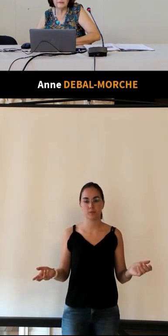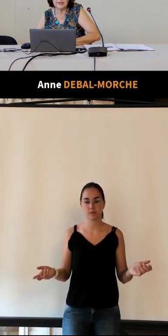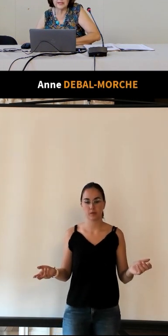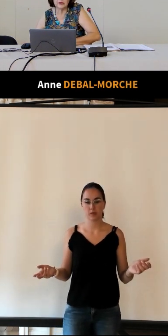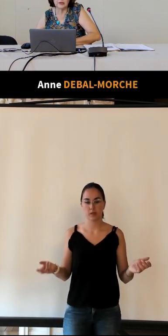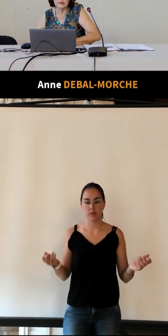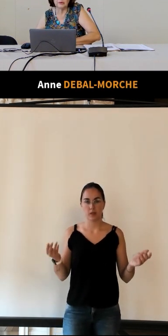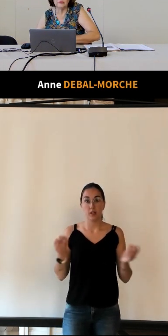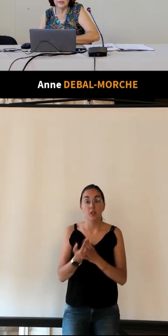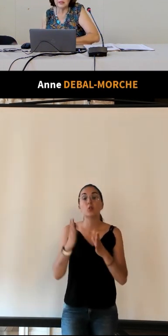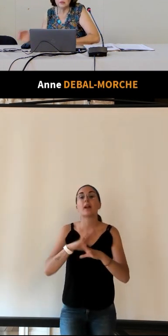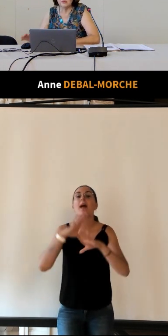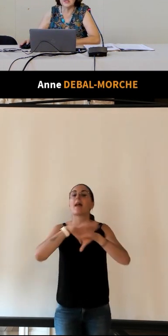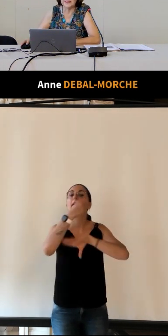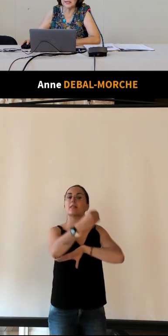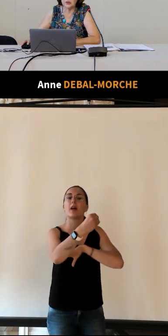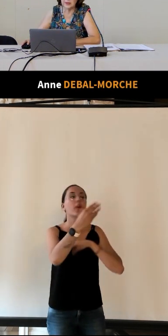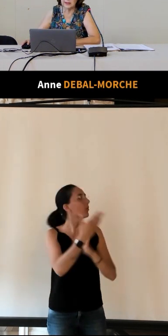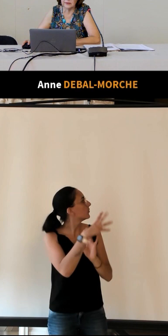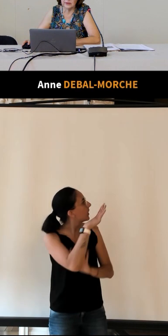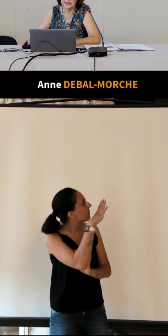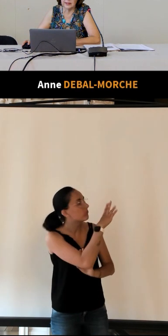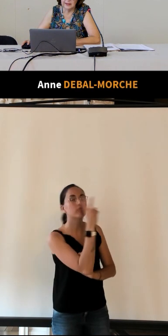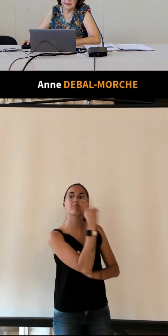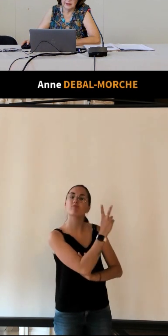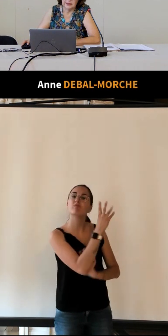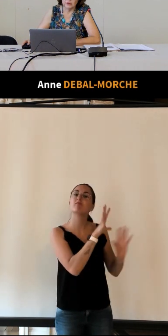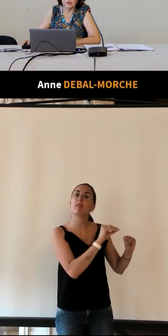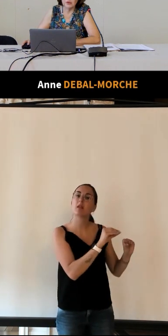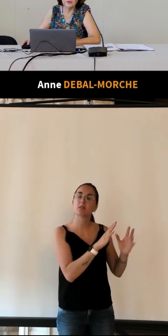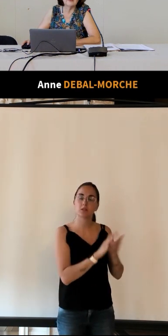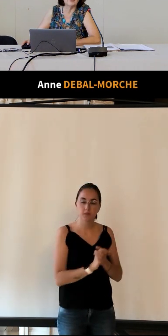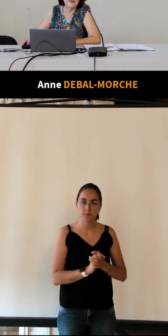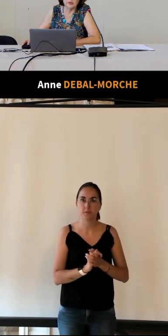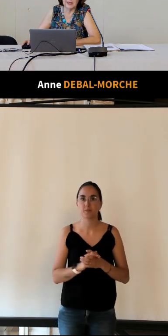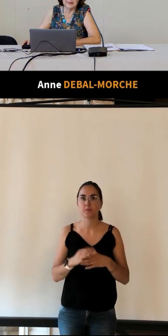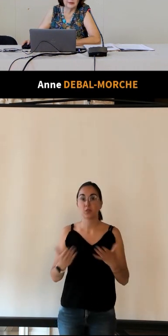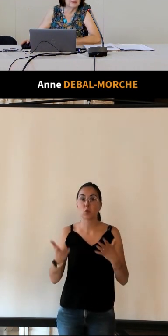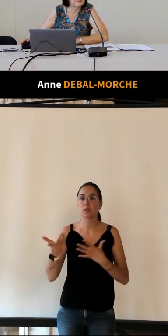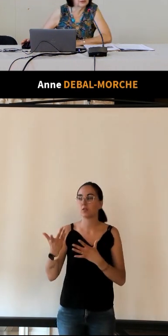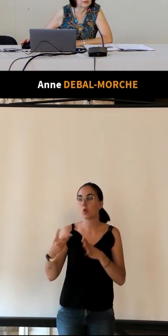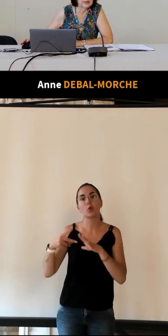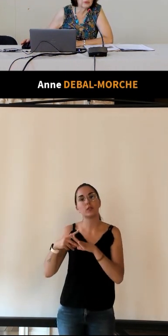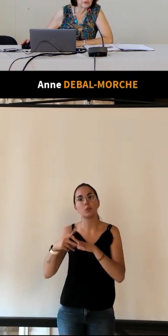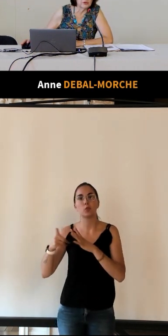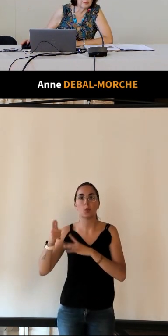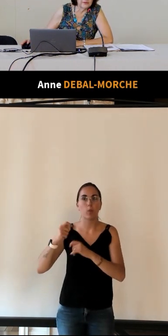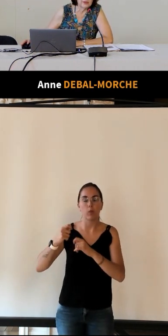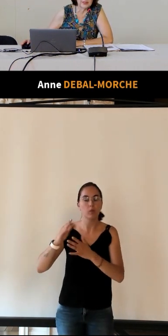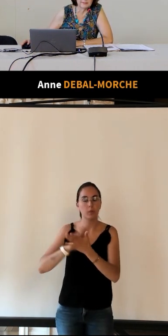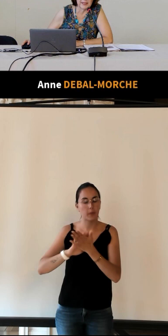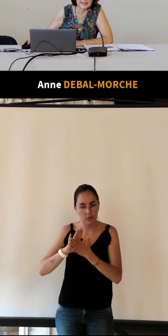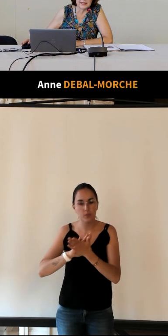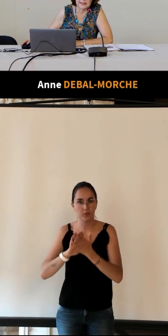la vue extérieure donc vous voyez où il était situé dans des constructions provisoires pardon dans des constructions